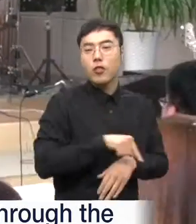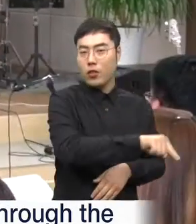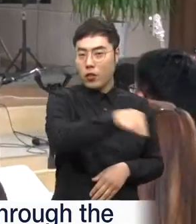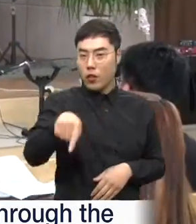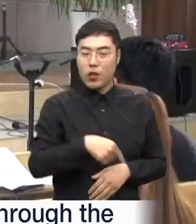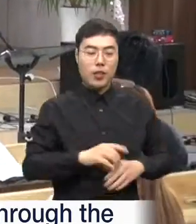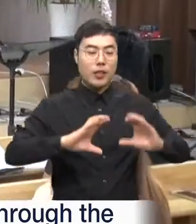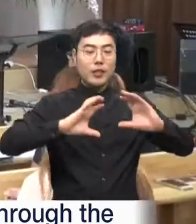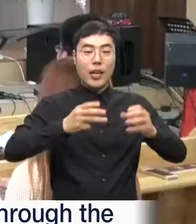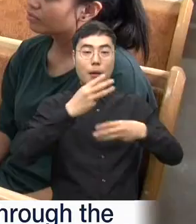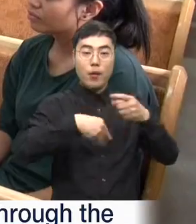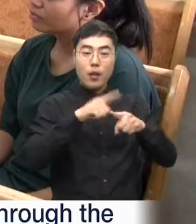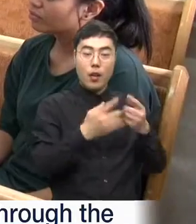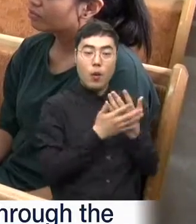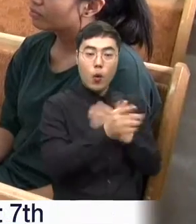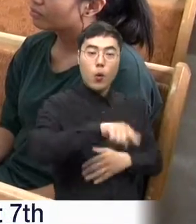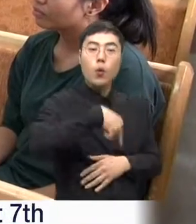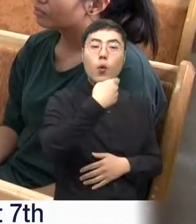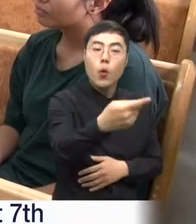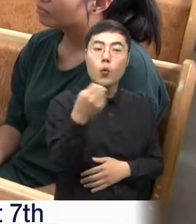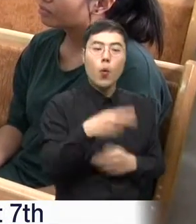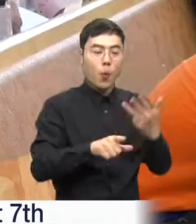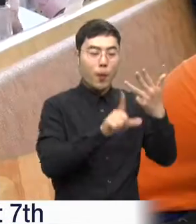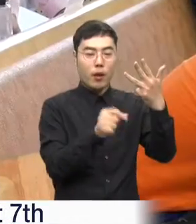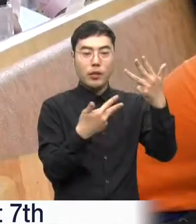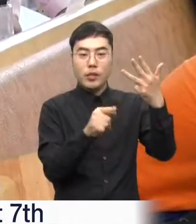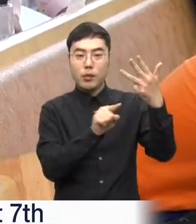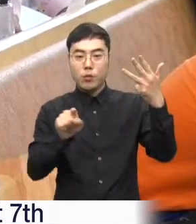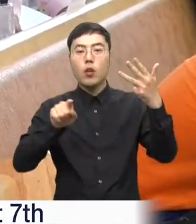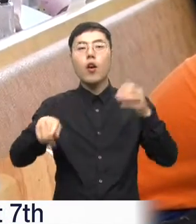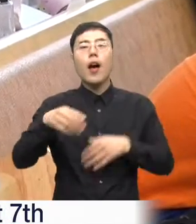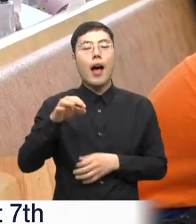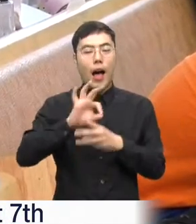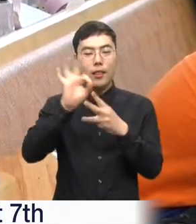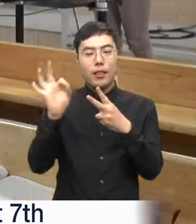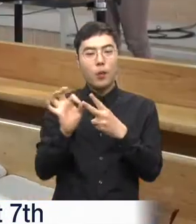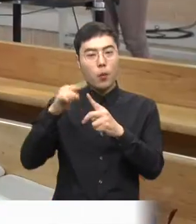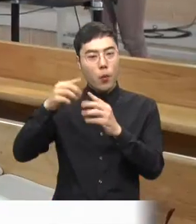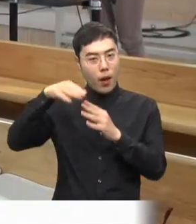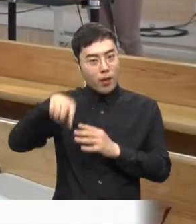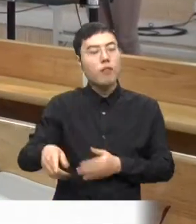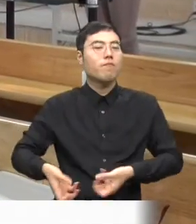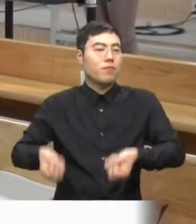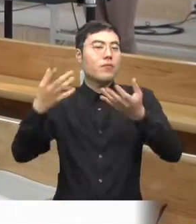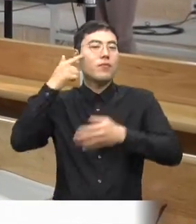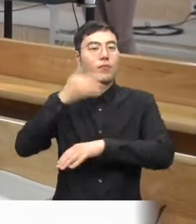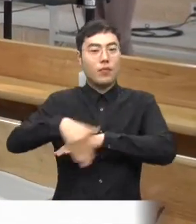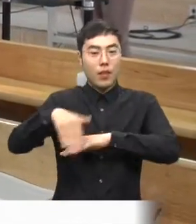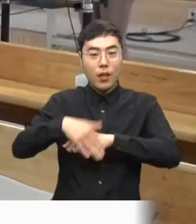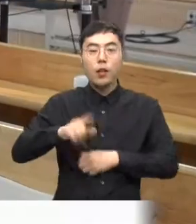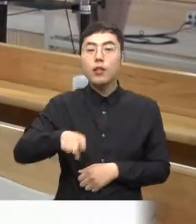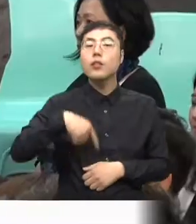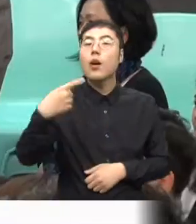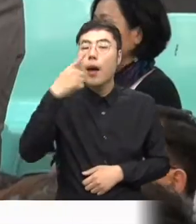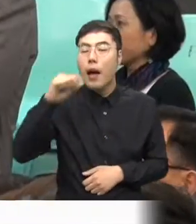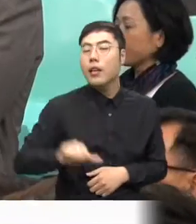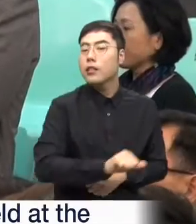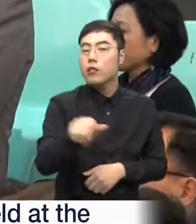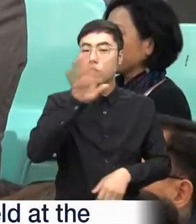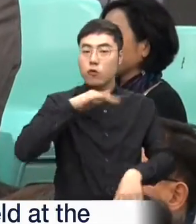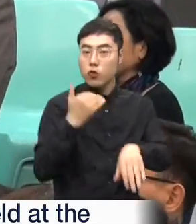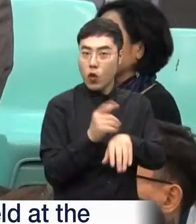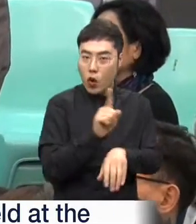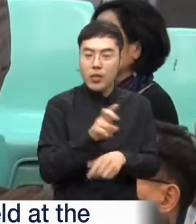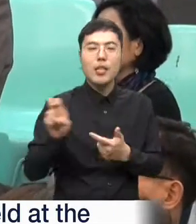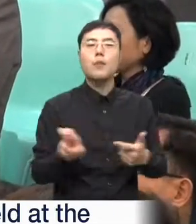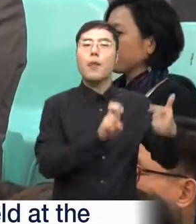올 필리핀 8미션팀 훈련은 오는 세계 랩런트 대회에 이어 8월 7일부터 3박 4일간 HM 안디옥 교회에서 열릴 예정입니다. 이에 앞서